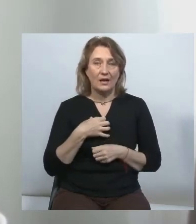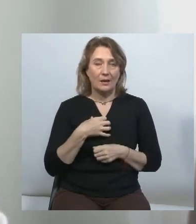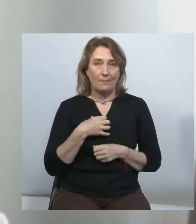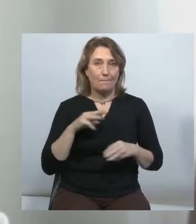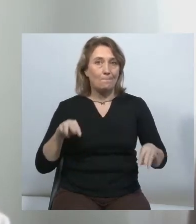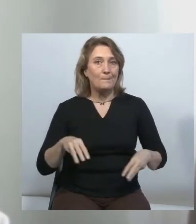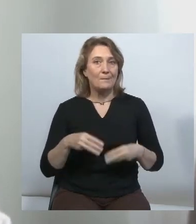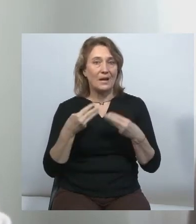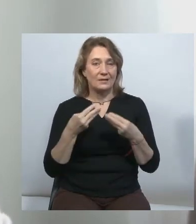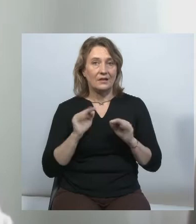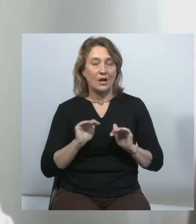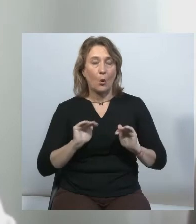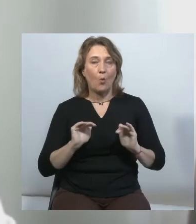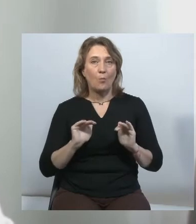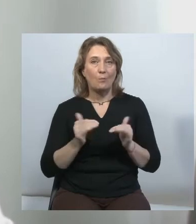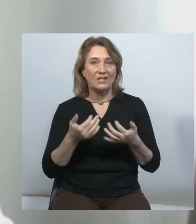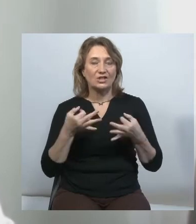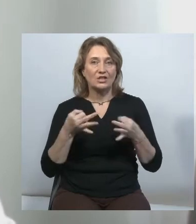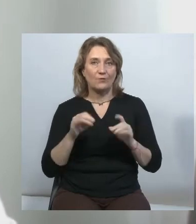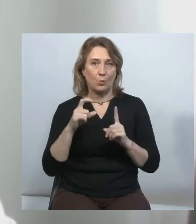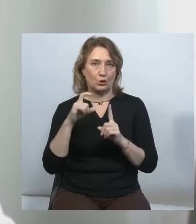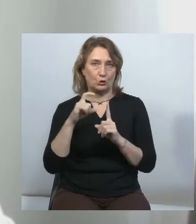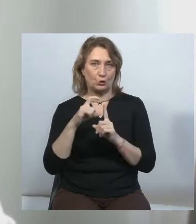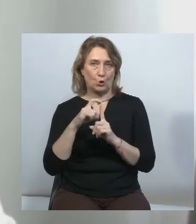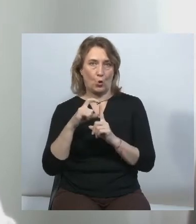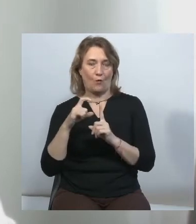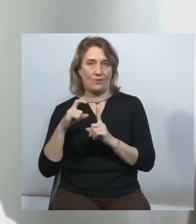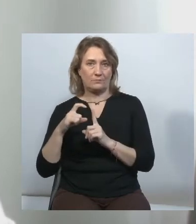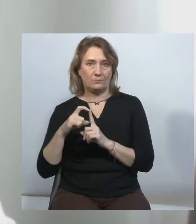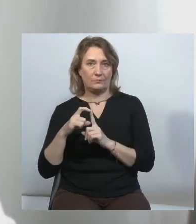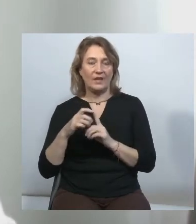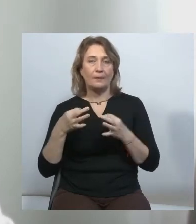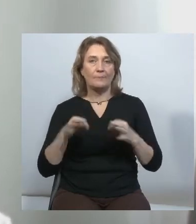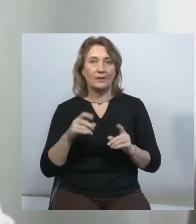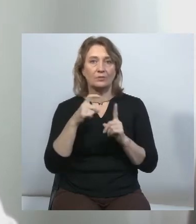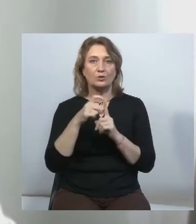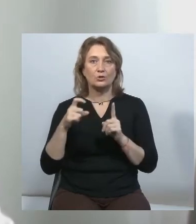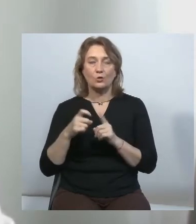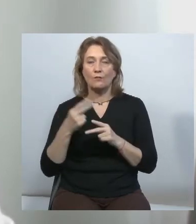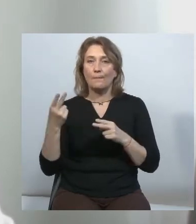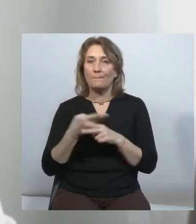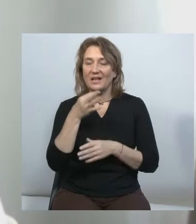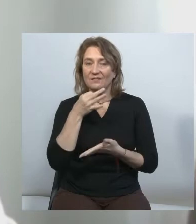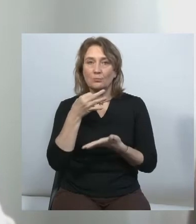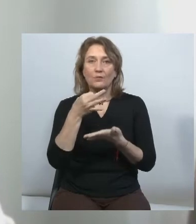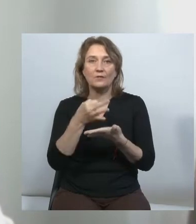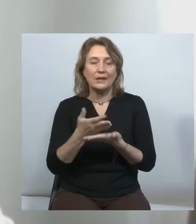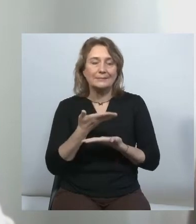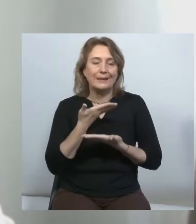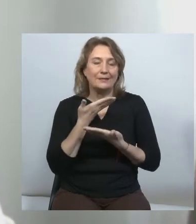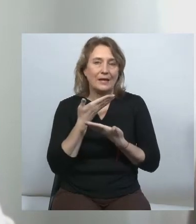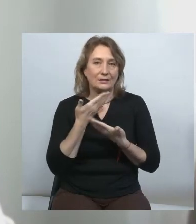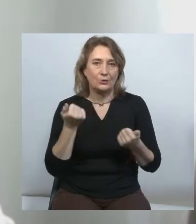як обмеження свободи слова. Регулювання, свобода слова без відповідальності не існує. Вона